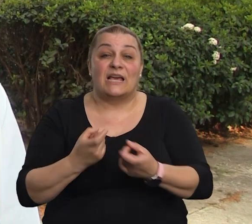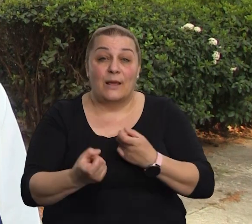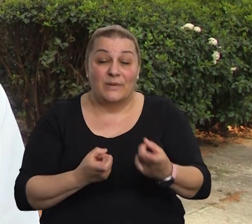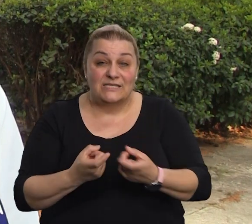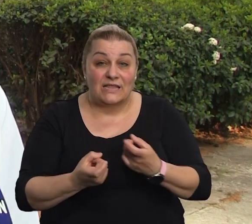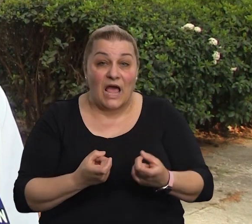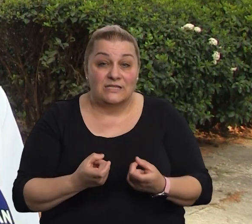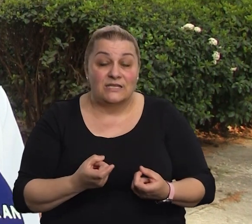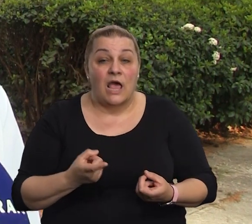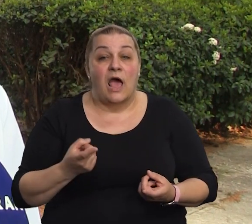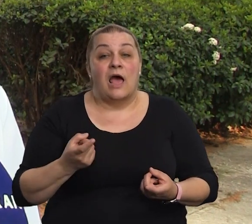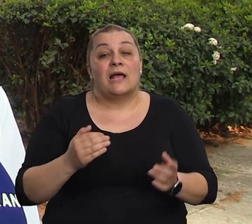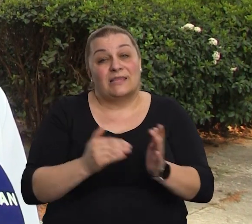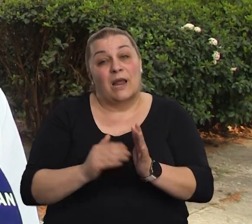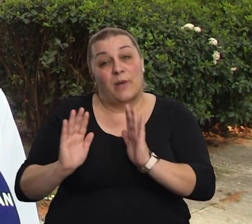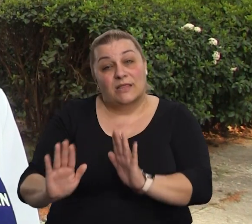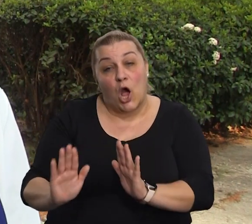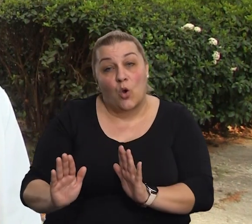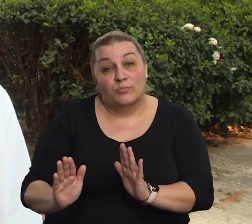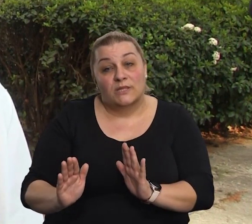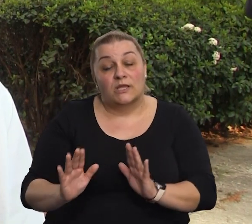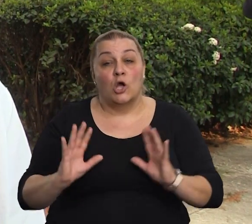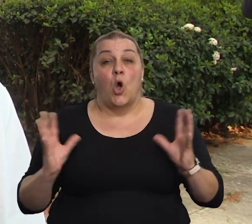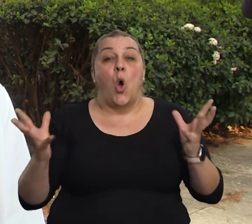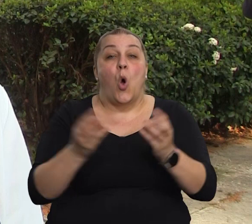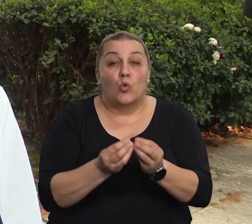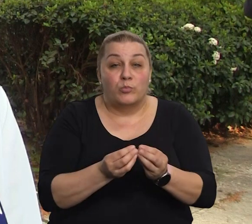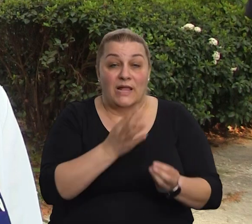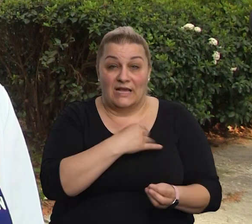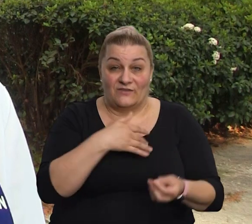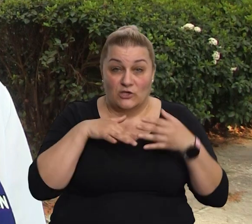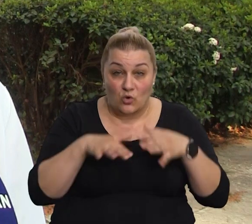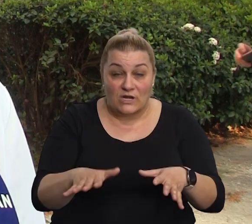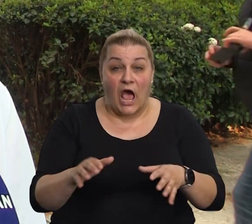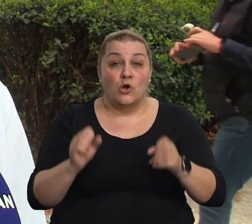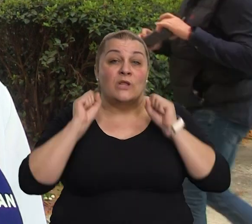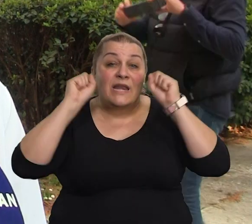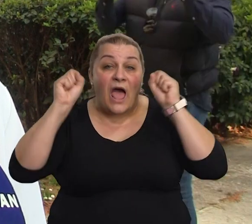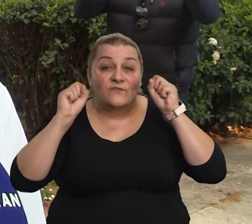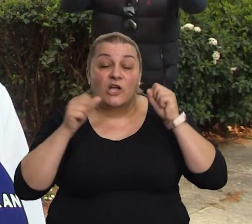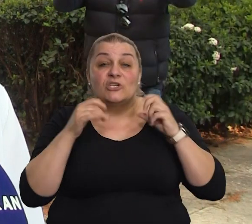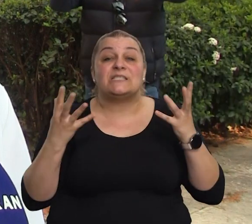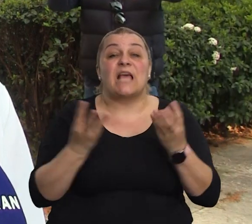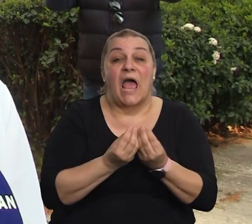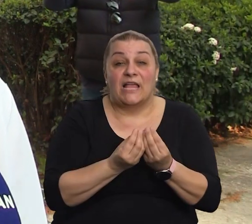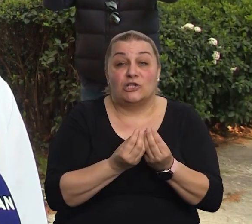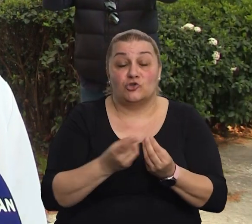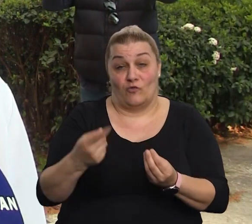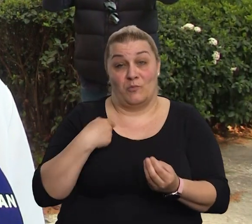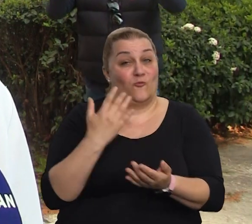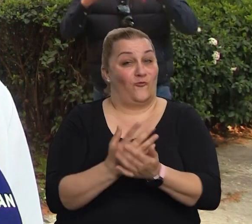ono što treba biti, okupnje hrvatskog naroda, hrvatskih navijača, zajedništvo i to ono što mi stavno propagiramo,